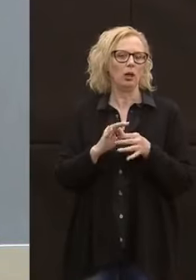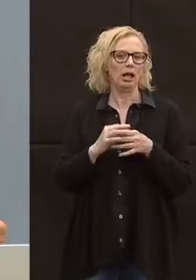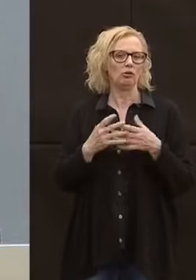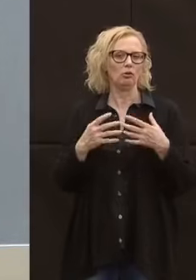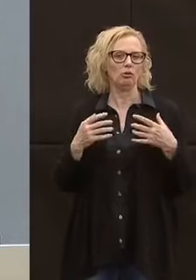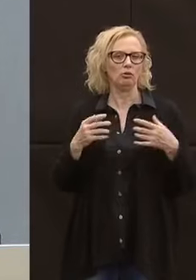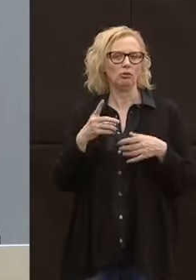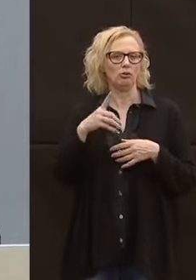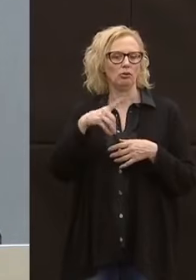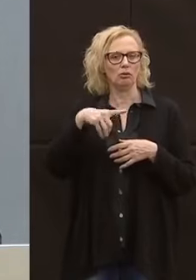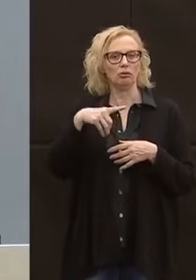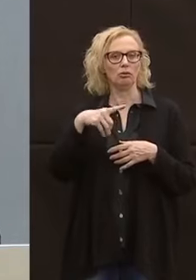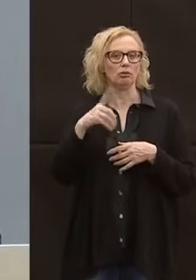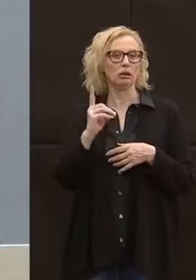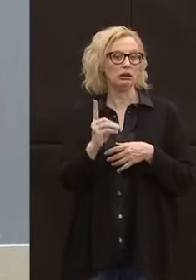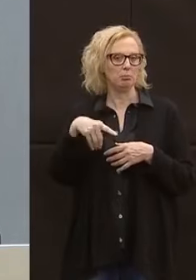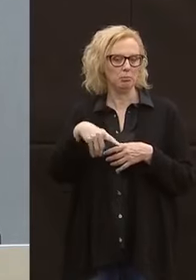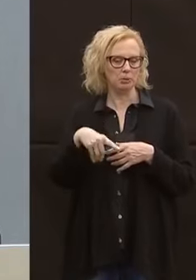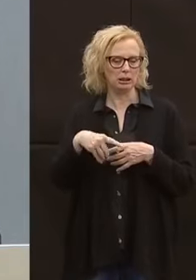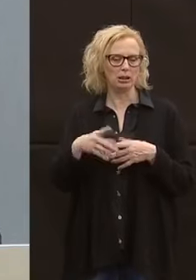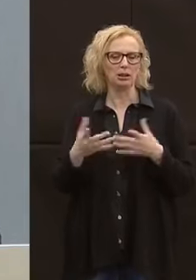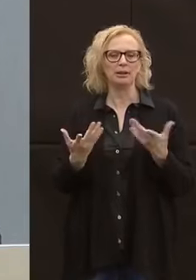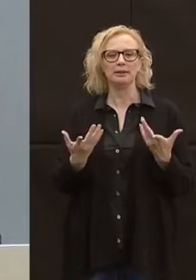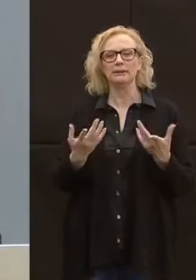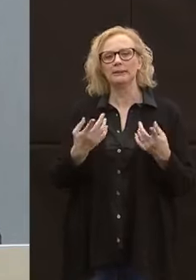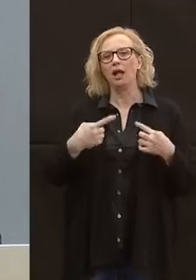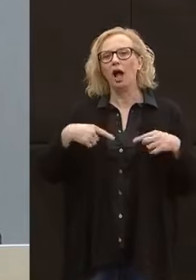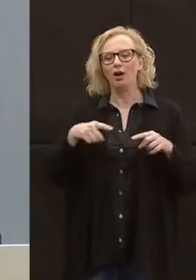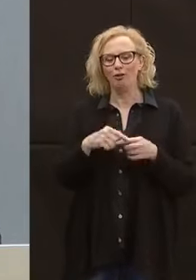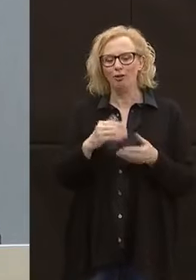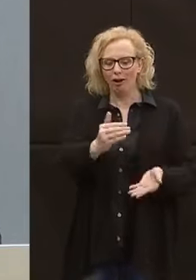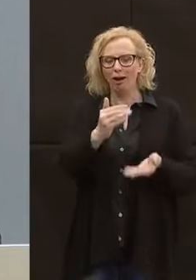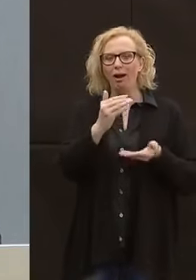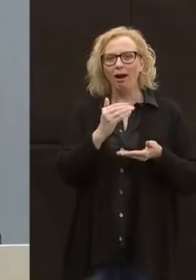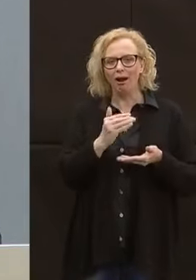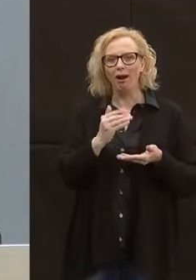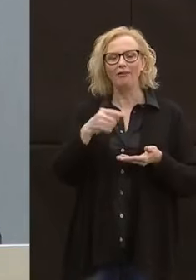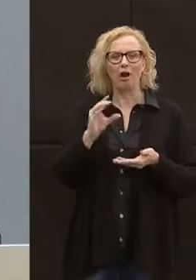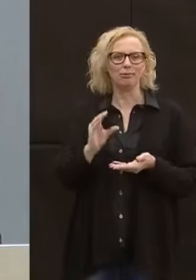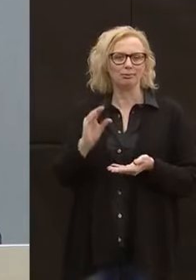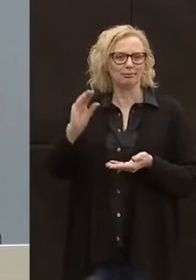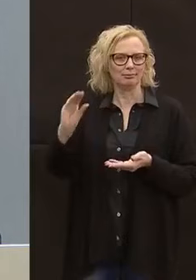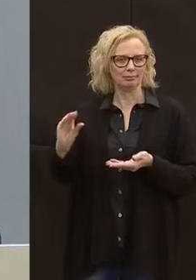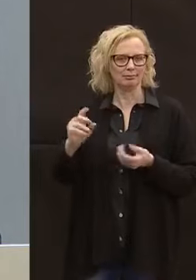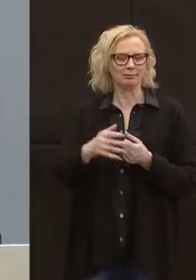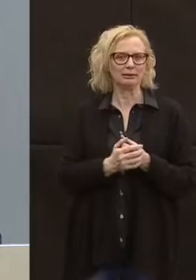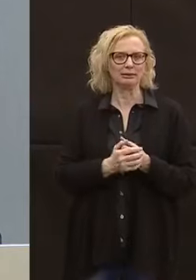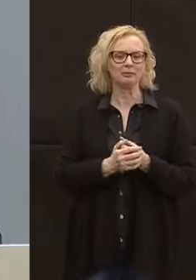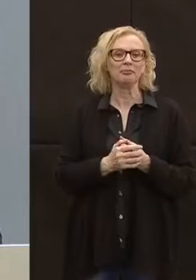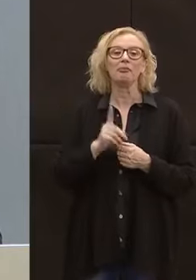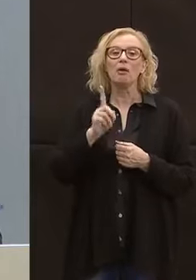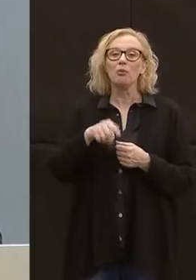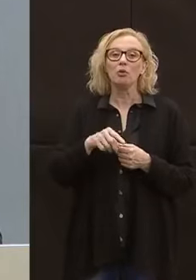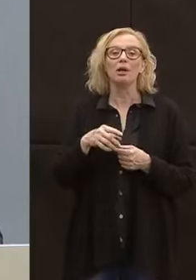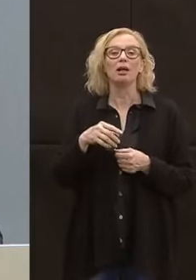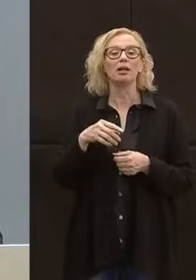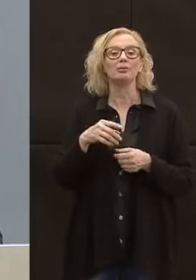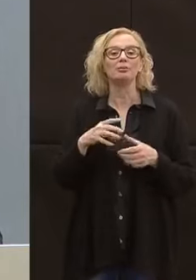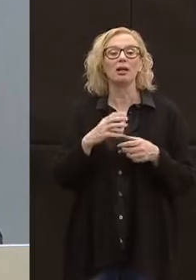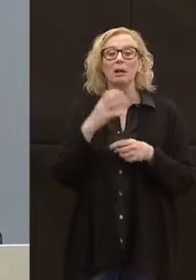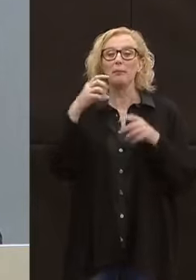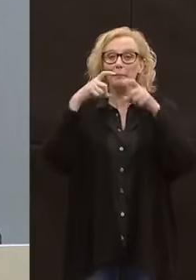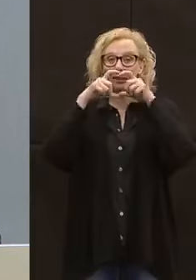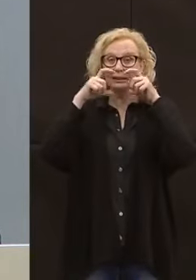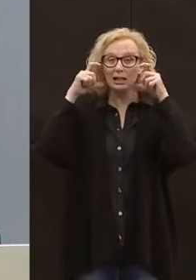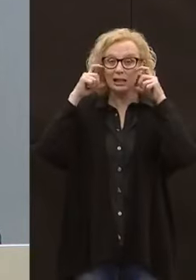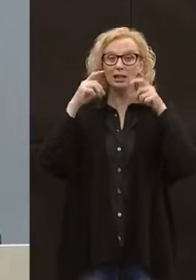Quindi nel momento in cui noi ne abbiamo avute le abbiamo consegnate. Stessa cosa anche per le FFP2 che ne sono state